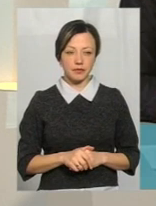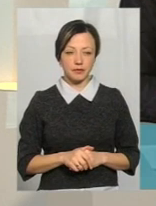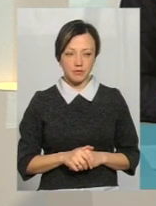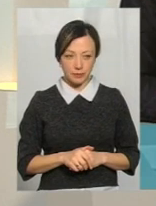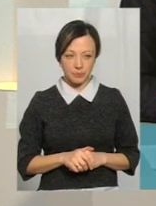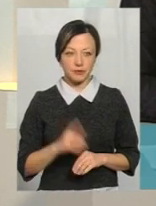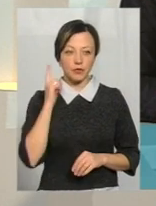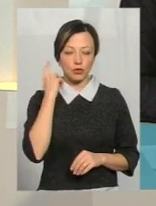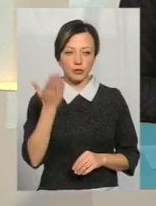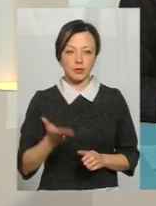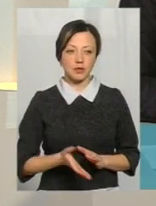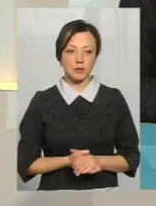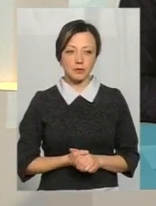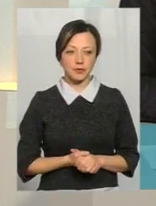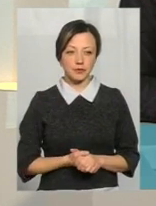Ми вас чуємо?